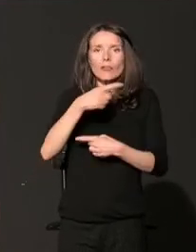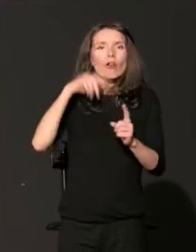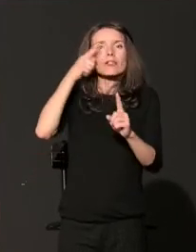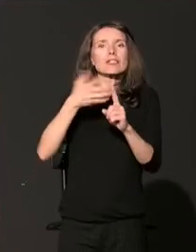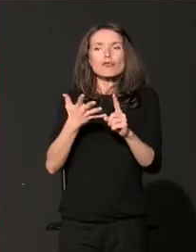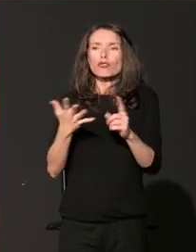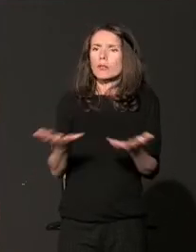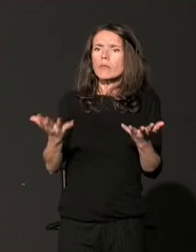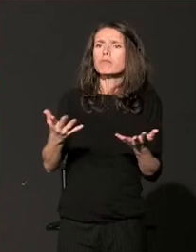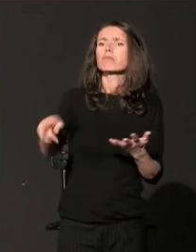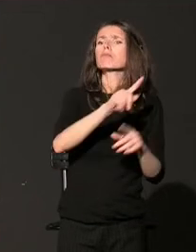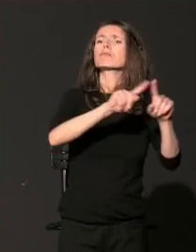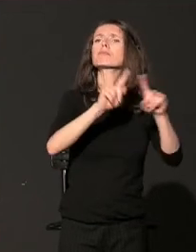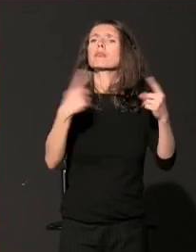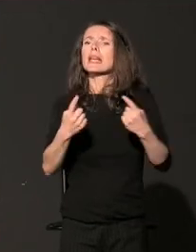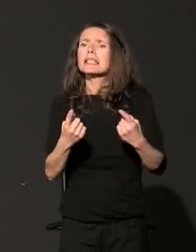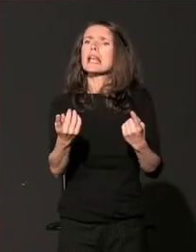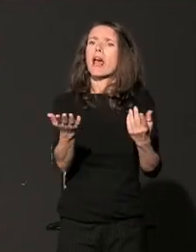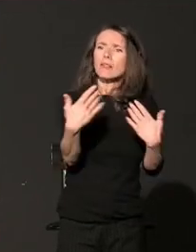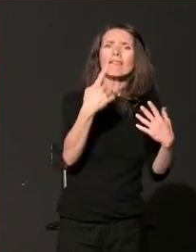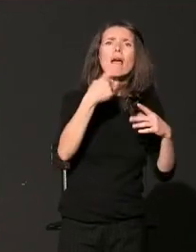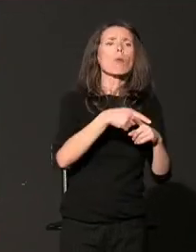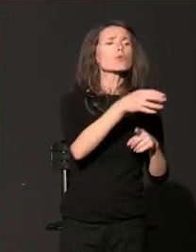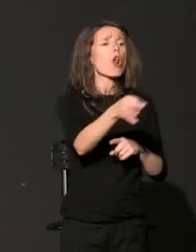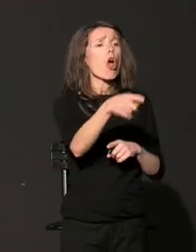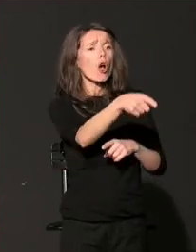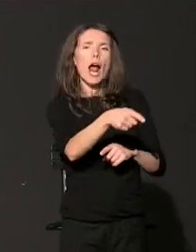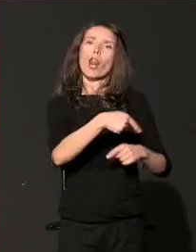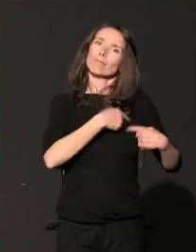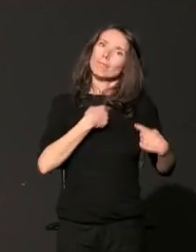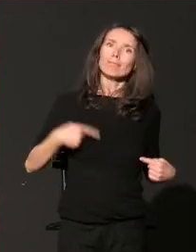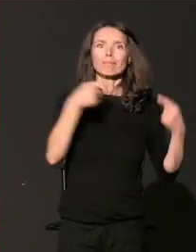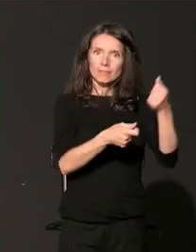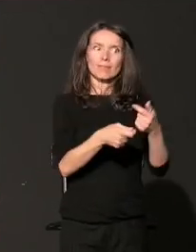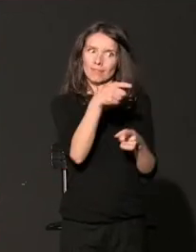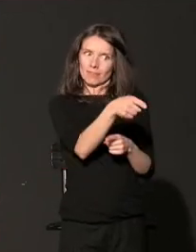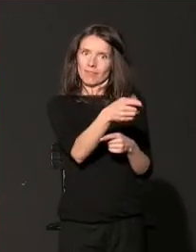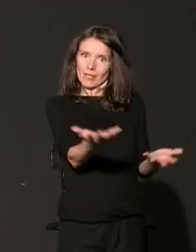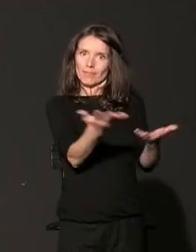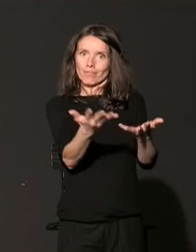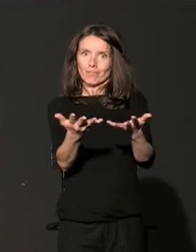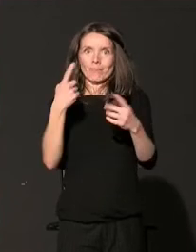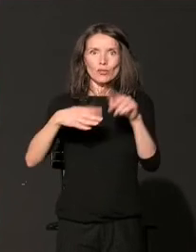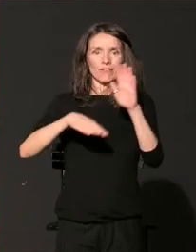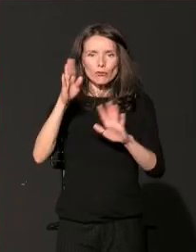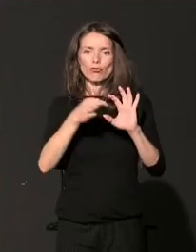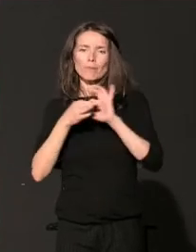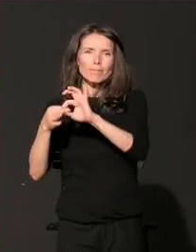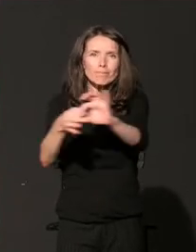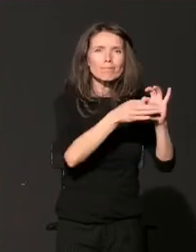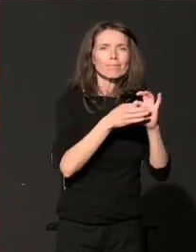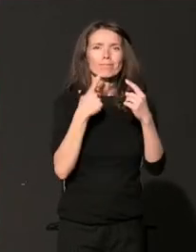inicijative, da razvijaju lokalnu filantropiju i da otvaraju prostor za dialog, povezivanje i izgradnju